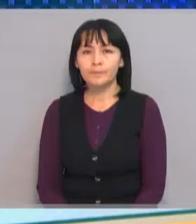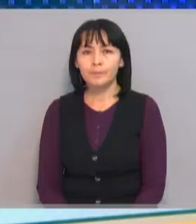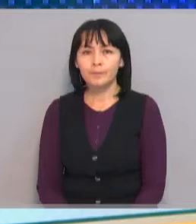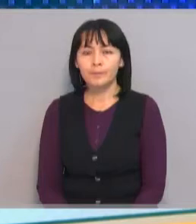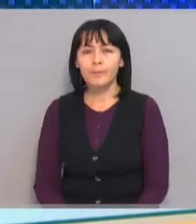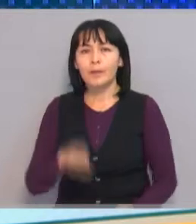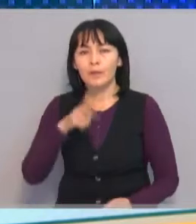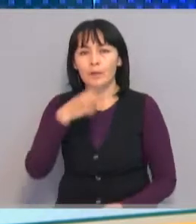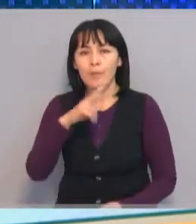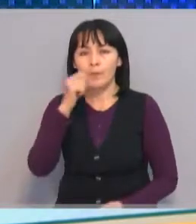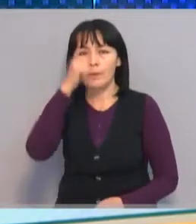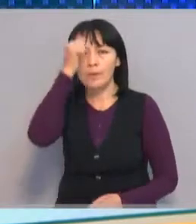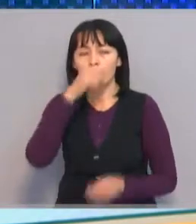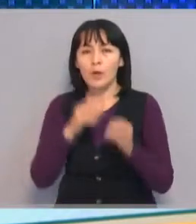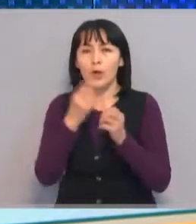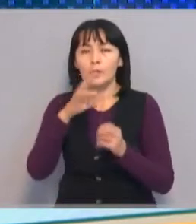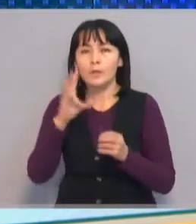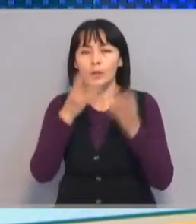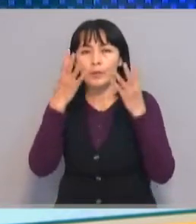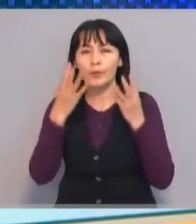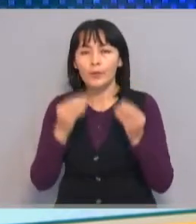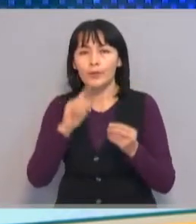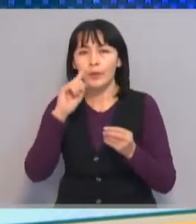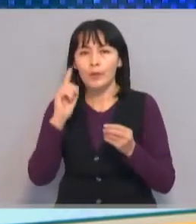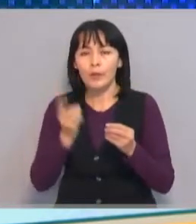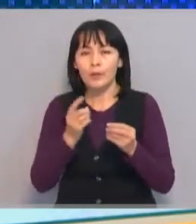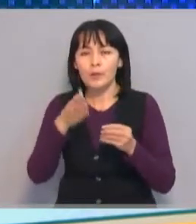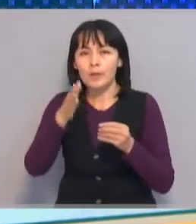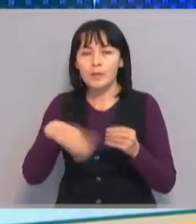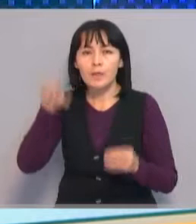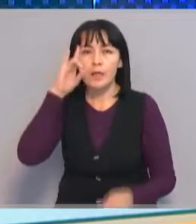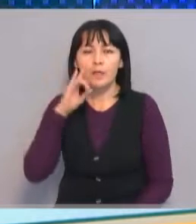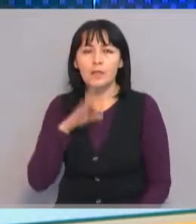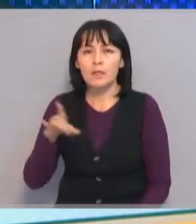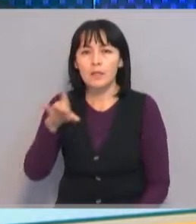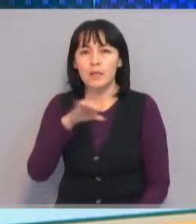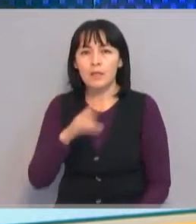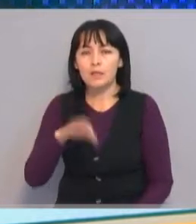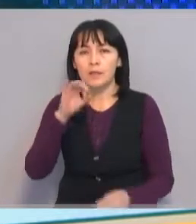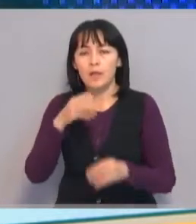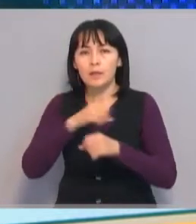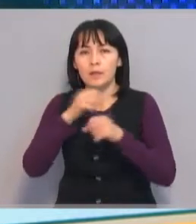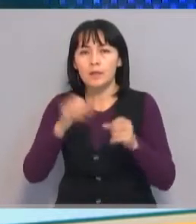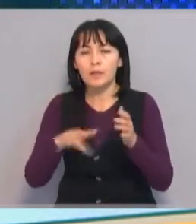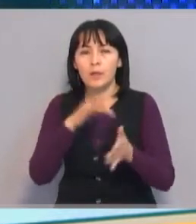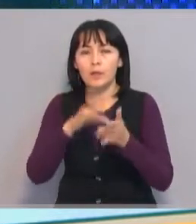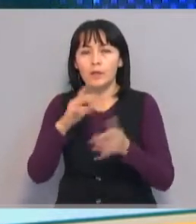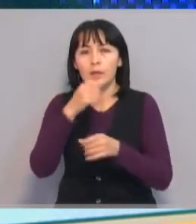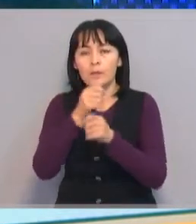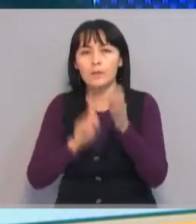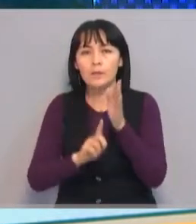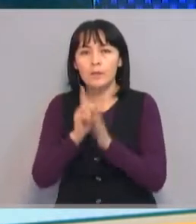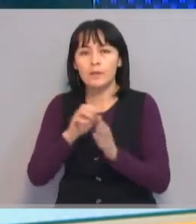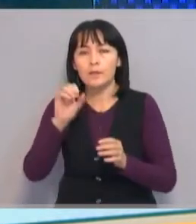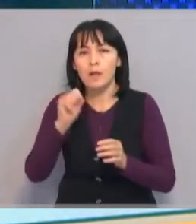2021 жылдың 11-ші қарашасы күннің алғашқы жартысында Қазақстан Республикасының антитеррористік орталығының бастамасы мен